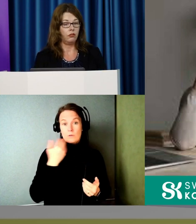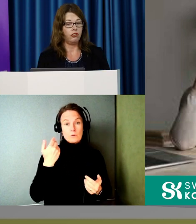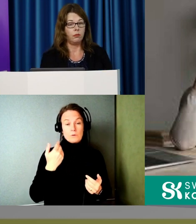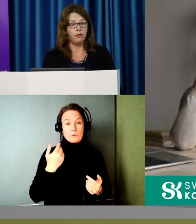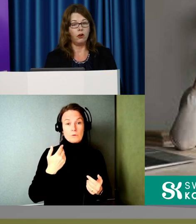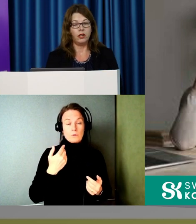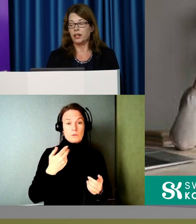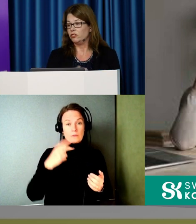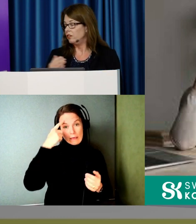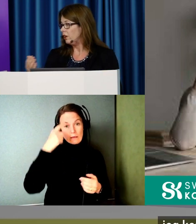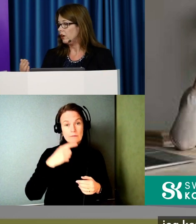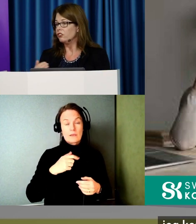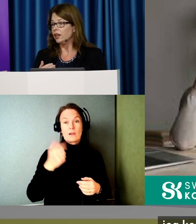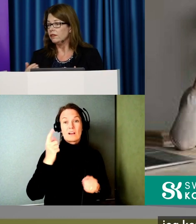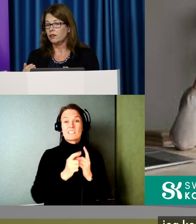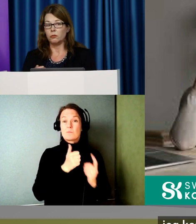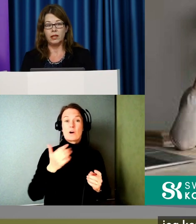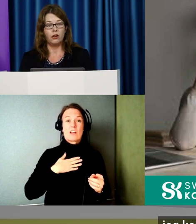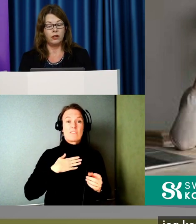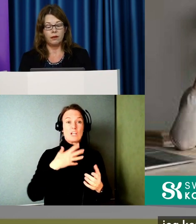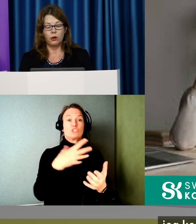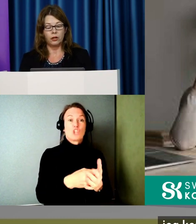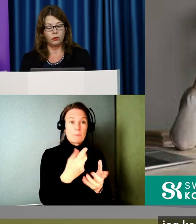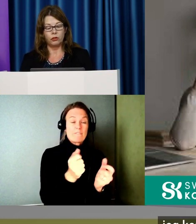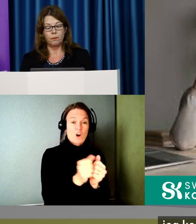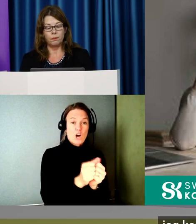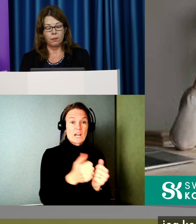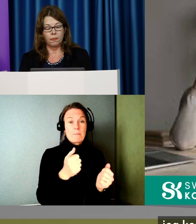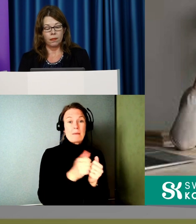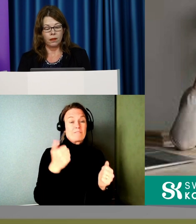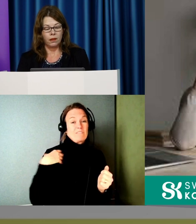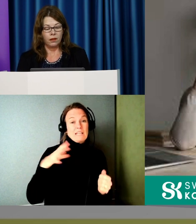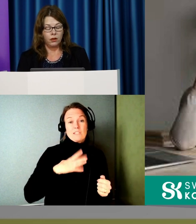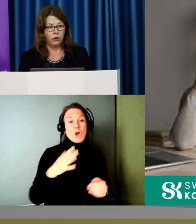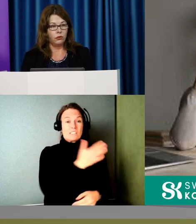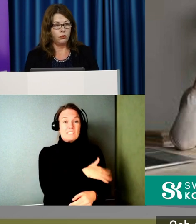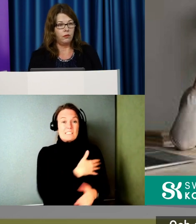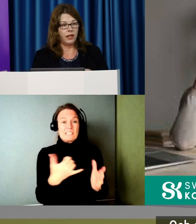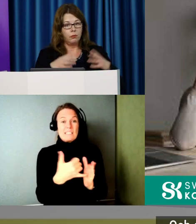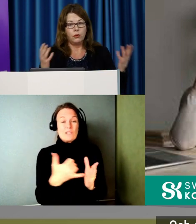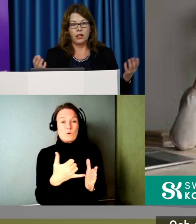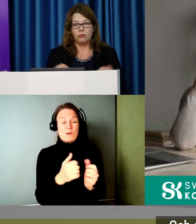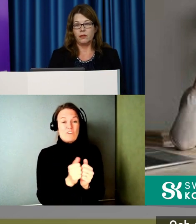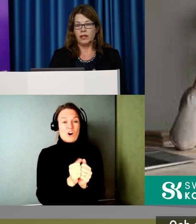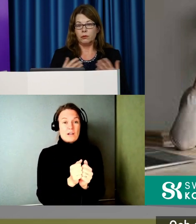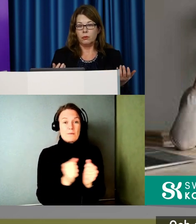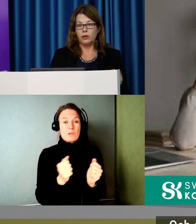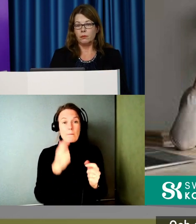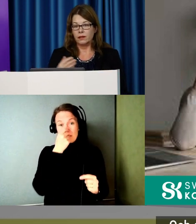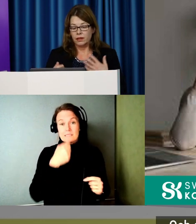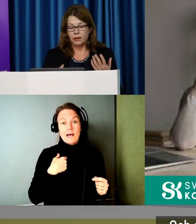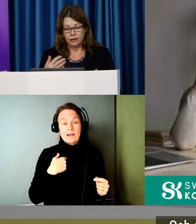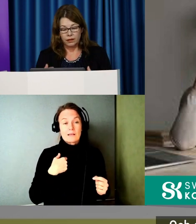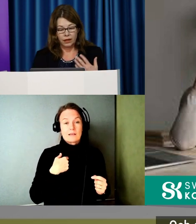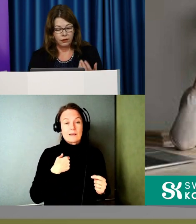kanske bara är inne för att köpa en vara. Jag kanske inte vill ha den här tjänsten som tillhör den här varan också. Och då om vi lägger på det här som jag var inne på i